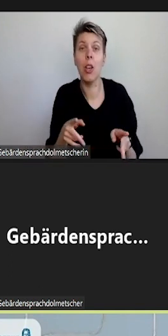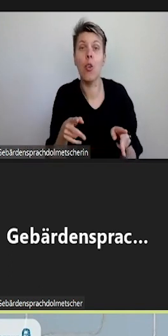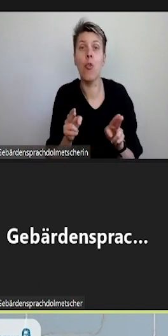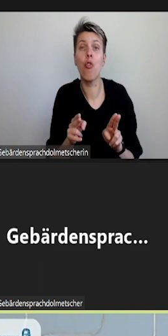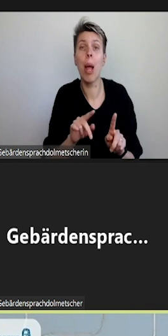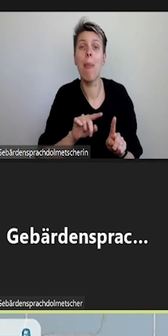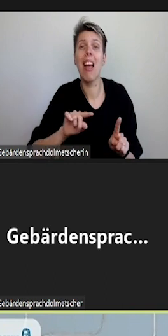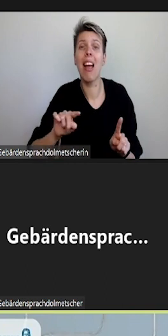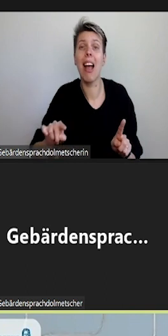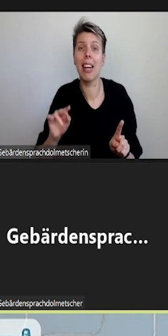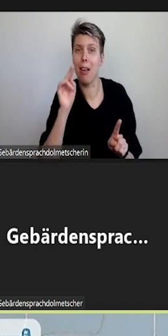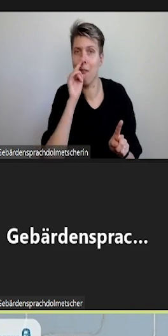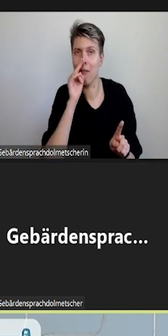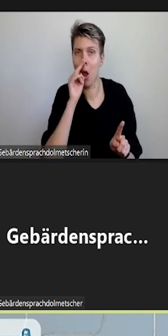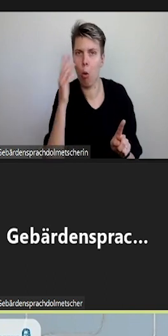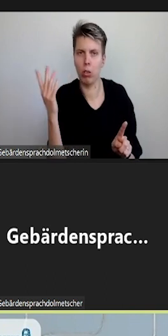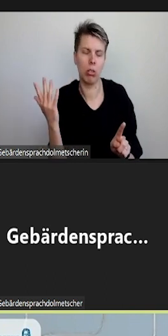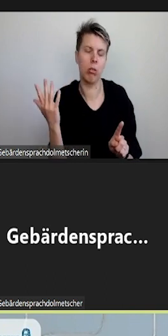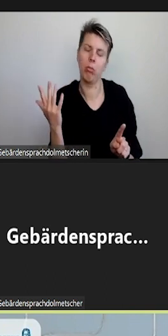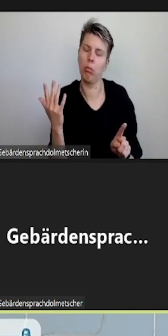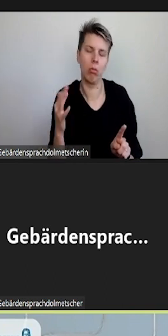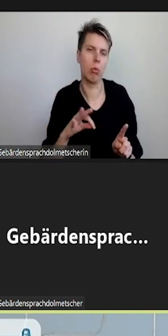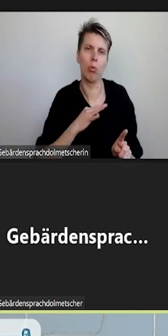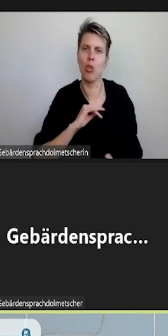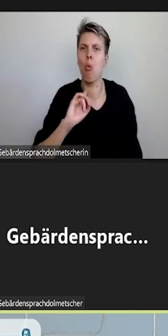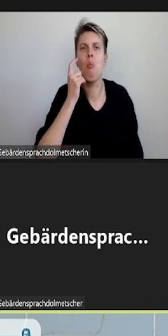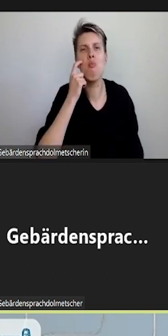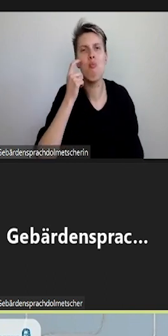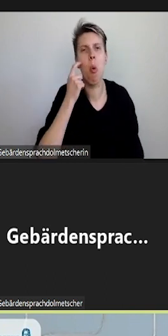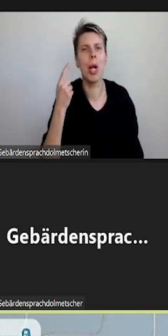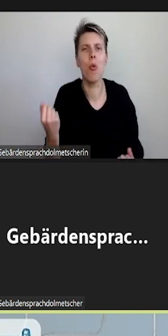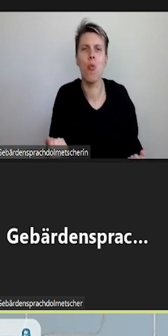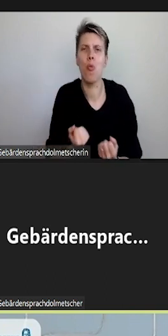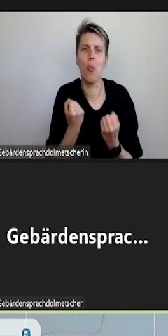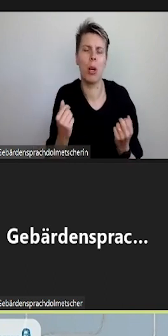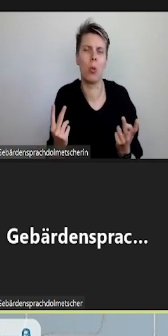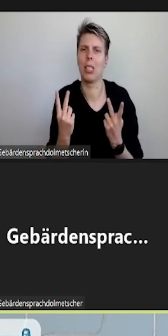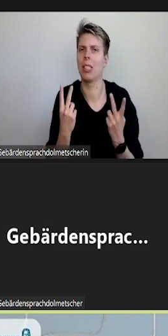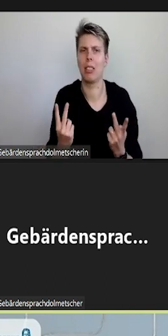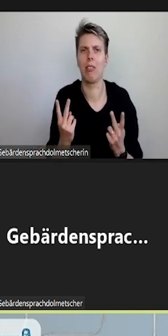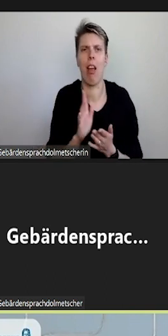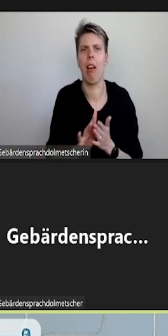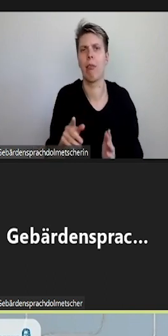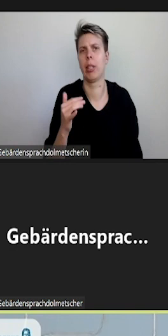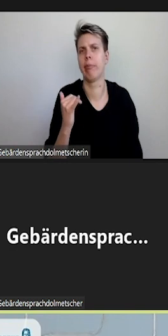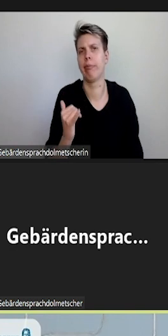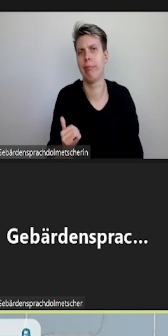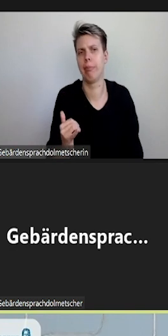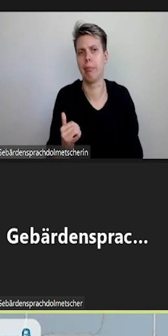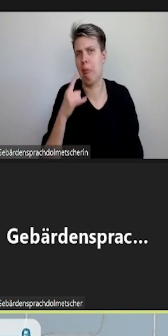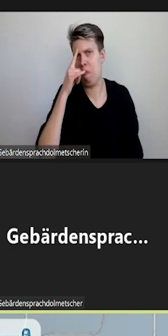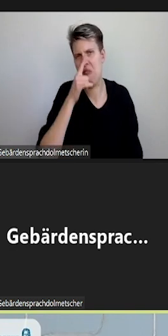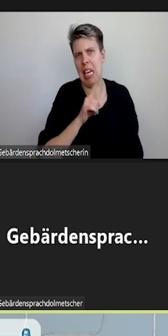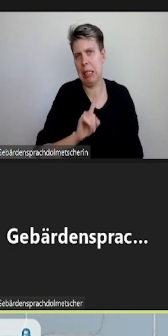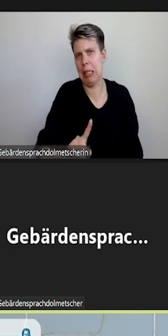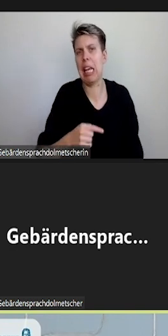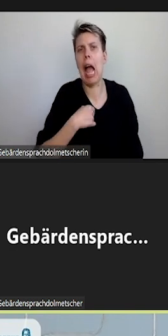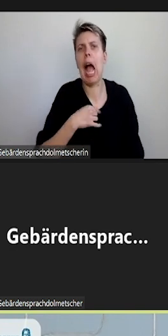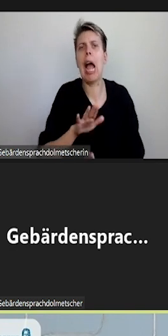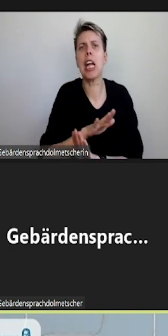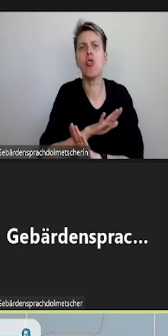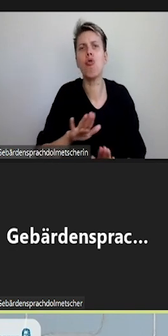hat. Das ist jetzt für uns zum Ausprobieren, ist das nicht wichtig. Ich kann einfach anklicken, dass ich es nicht weiß. I don't know.